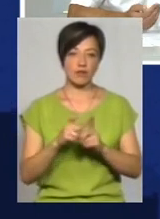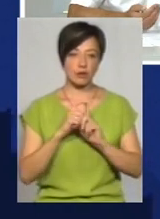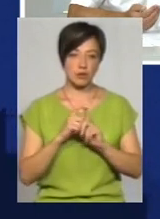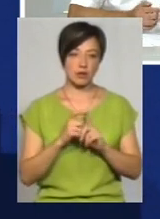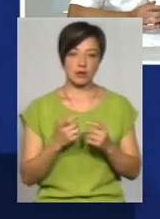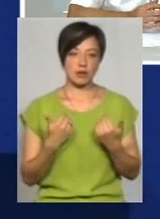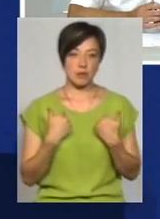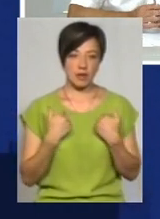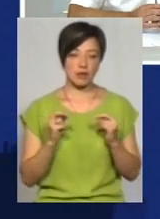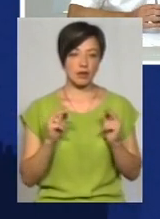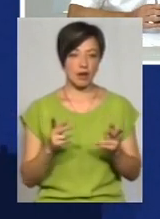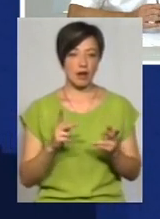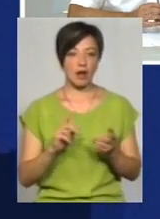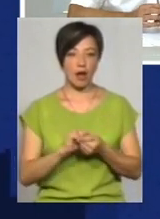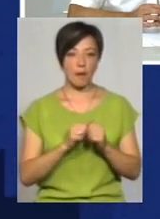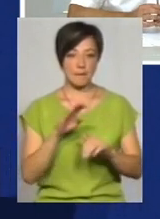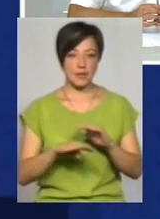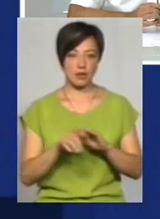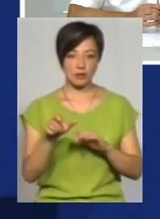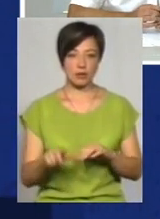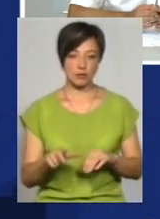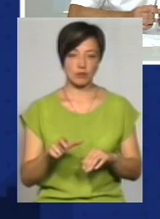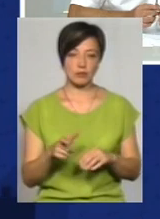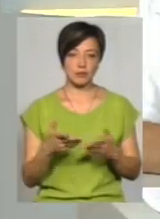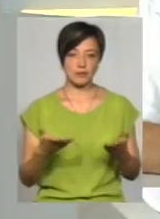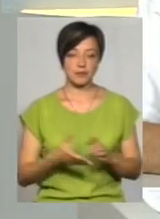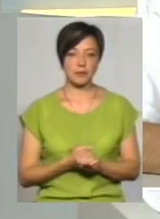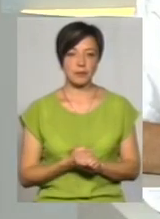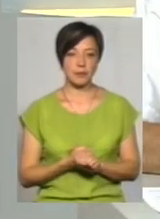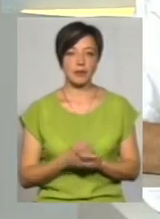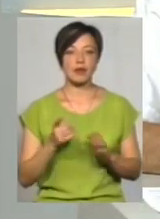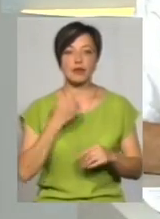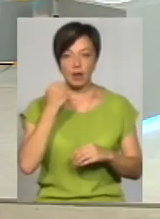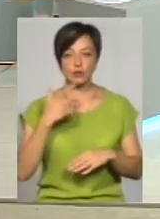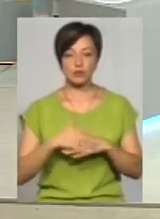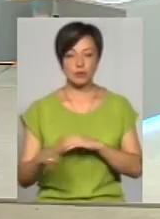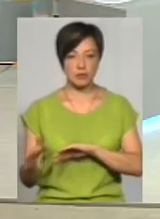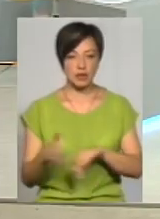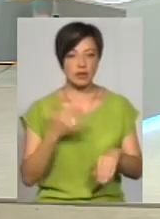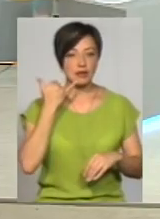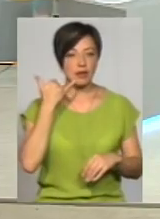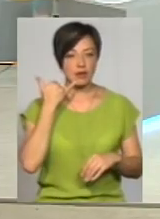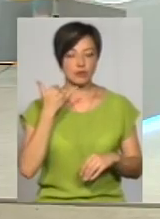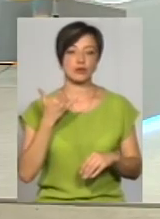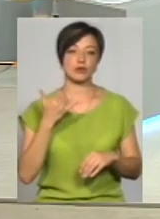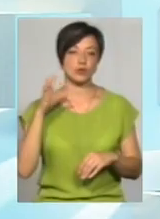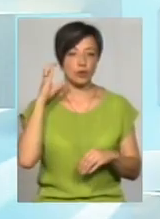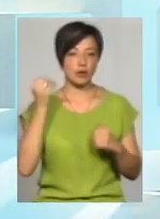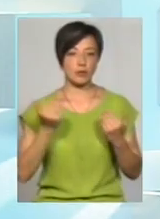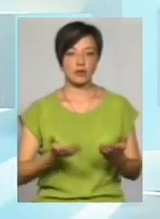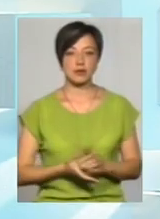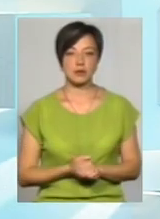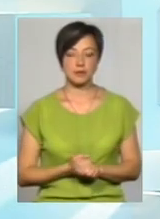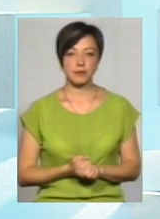для мене, для кам'янчан, було би теж неприємно. Все, дякую. Зрозуміло. І прошу телефонний дзвінок. Слухаємо вас. Добрий